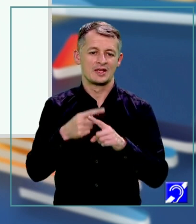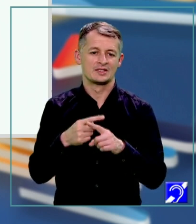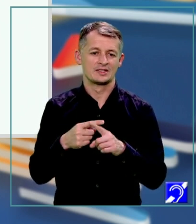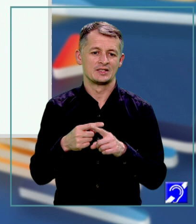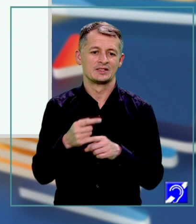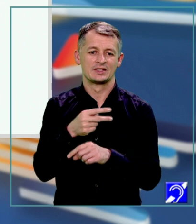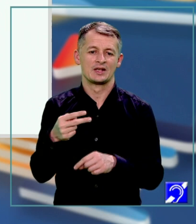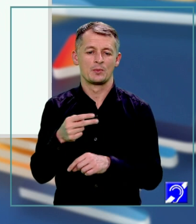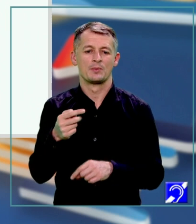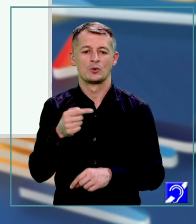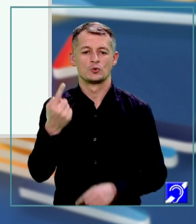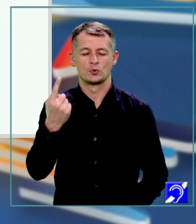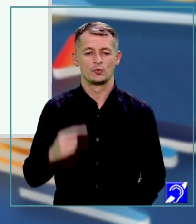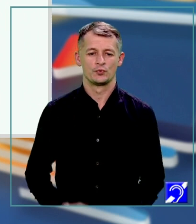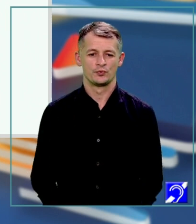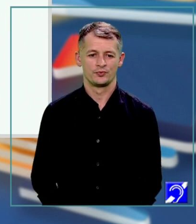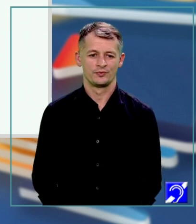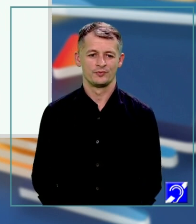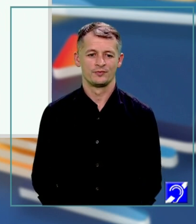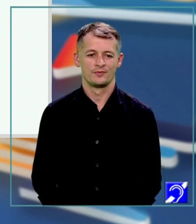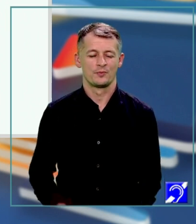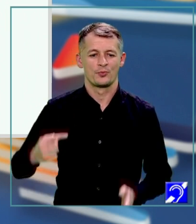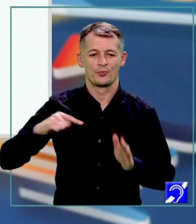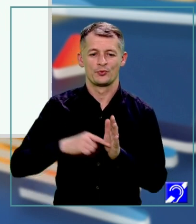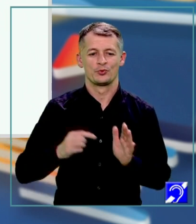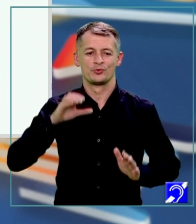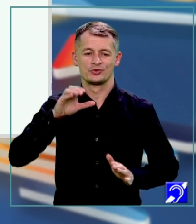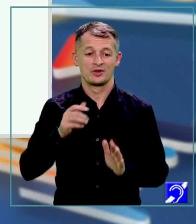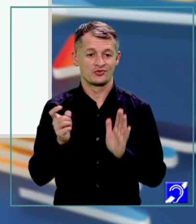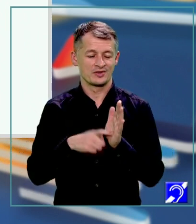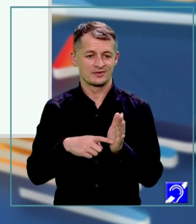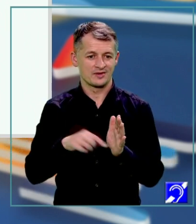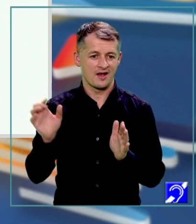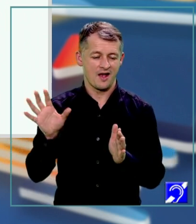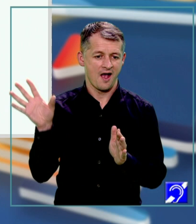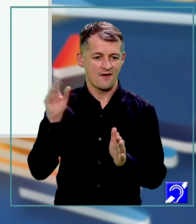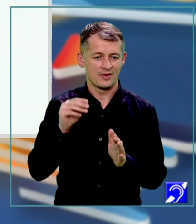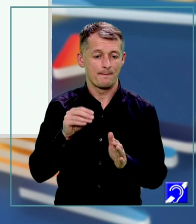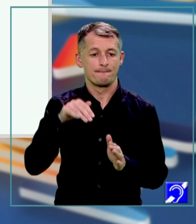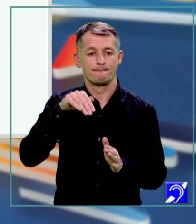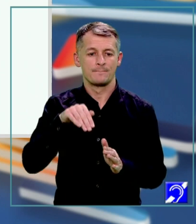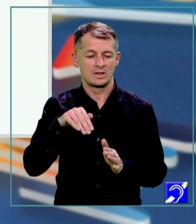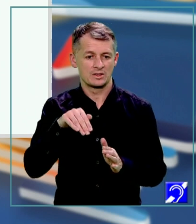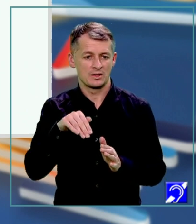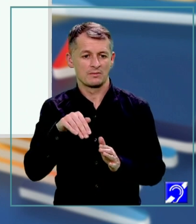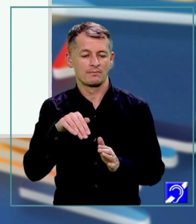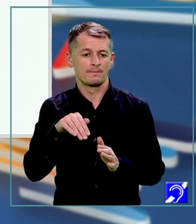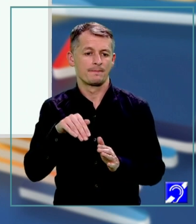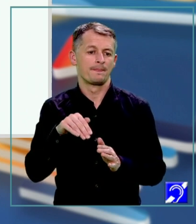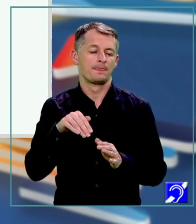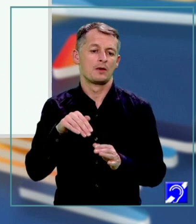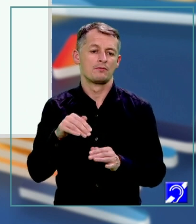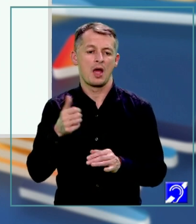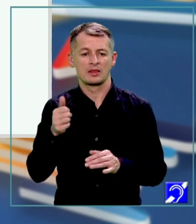soluția minus 1. Punctul C ne cerea să aflăm media aritmetică a numerelor e de